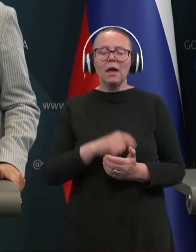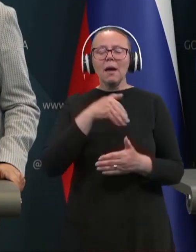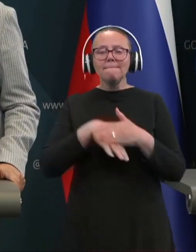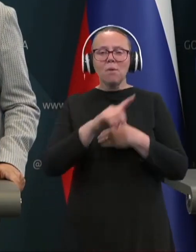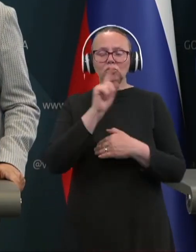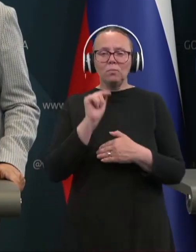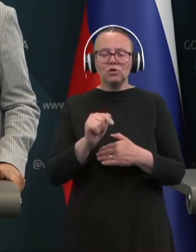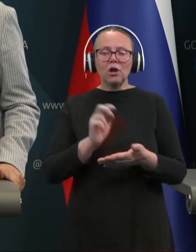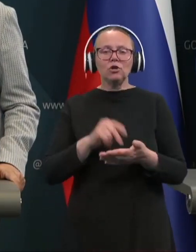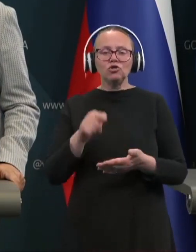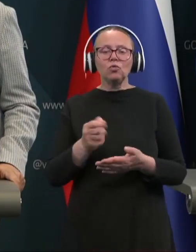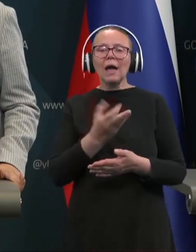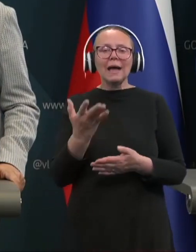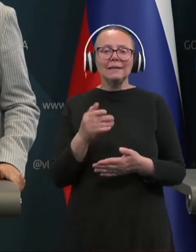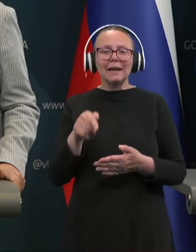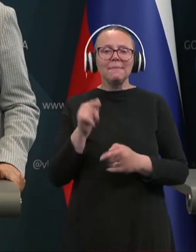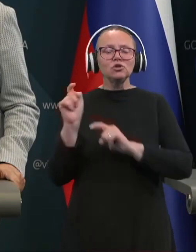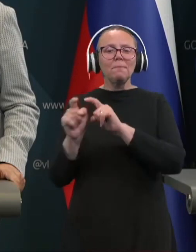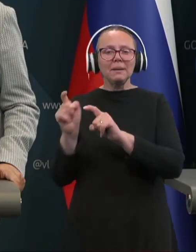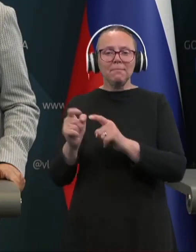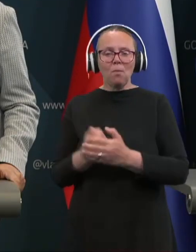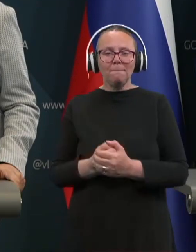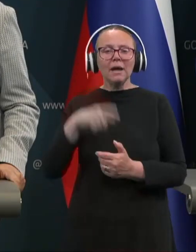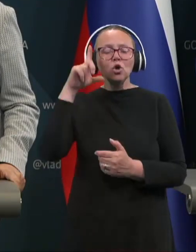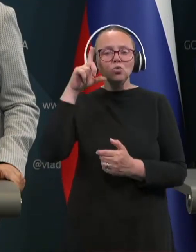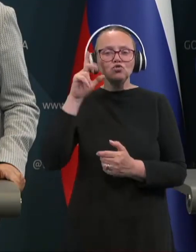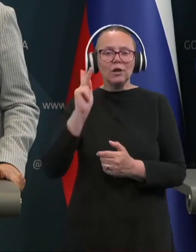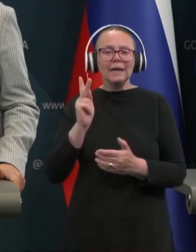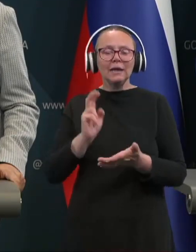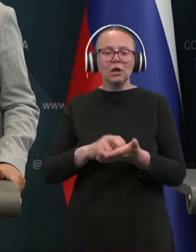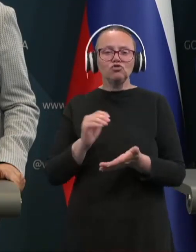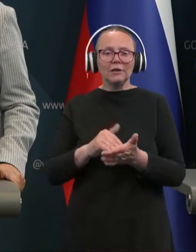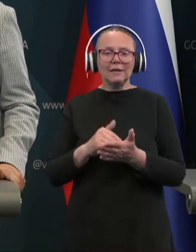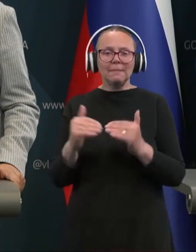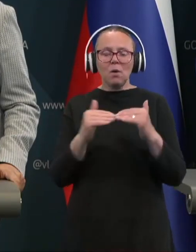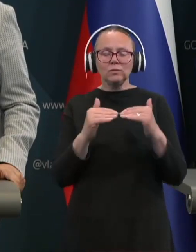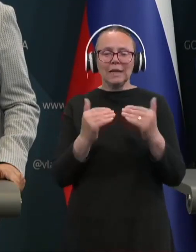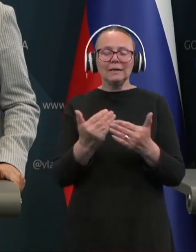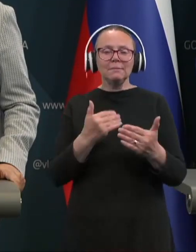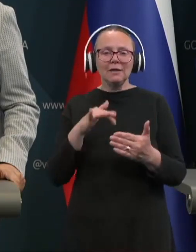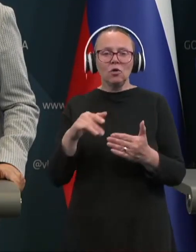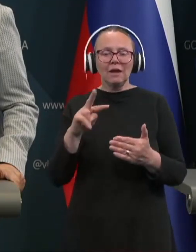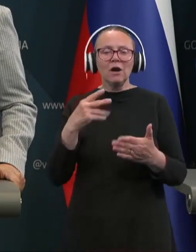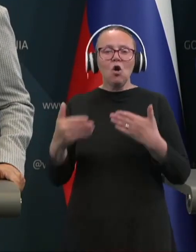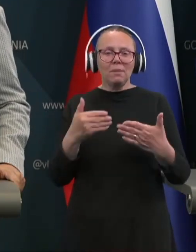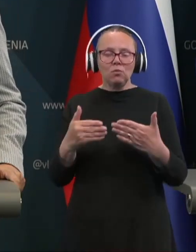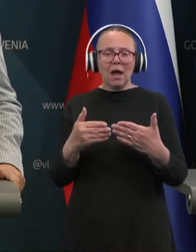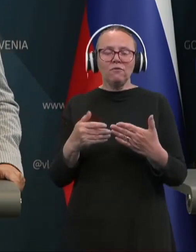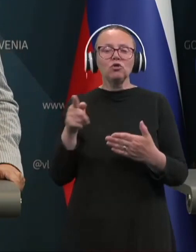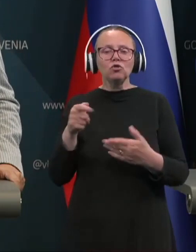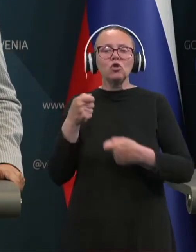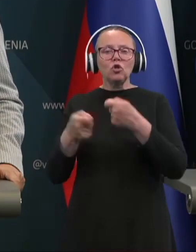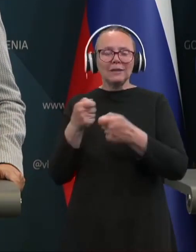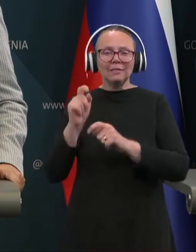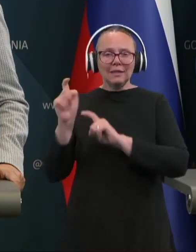Podprašanem od dva še tu, katera pa so tiste pri pombe ključne, ki jih je še treba uskladiti pred obronom? So dodatne